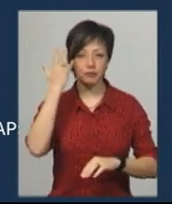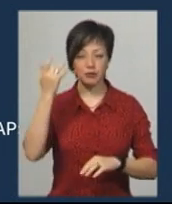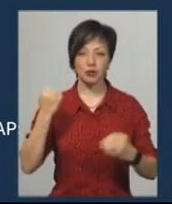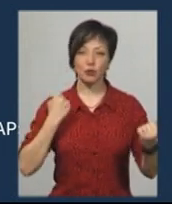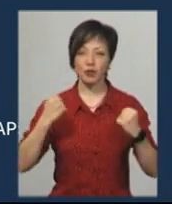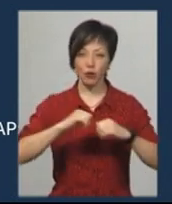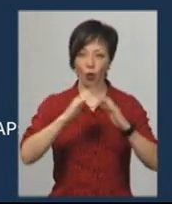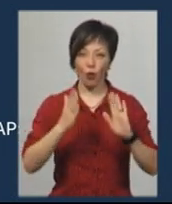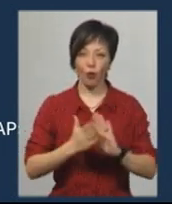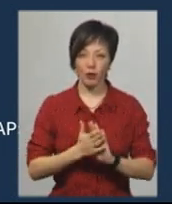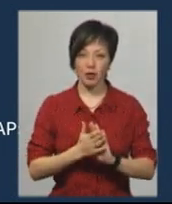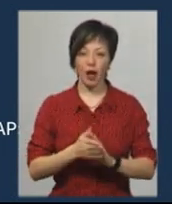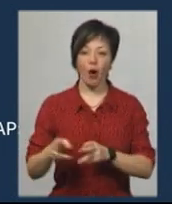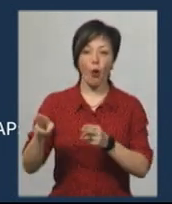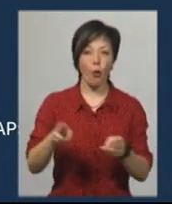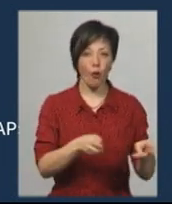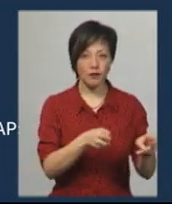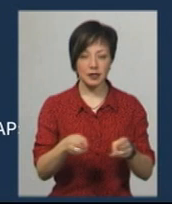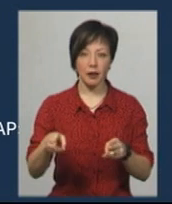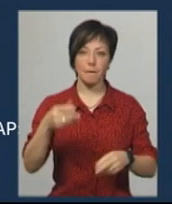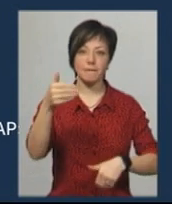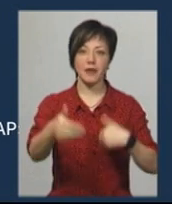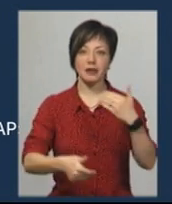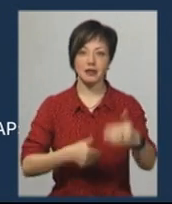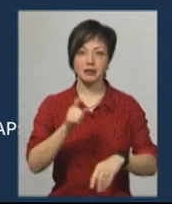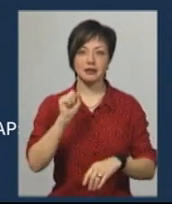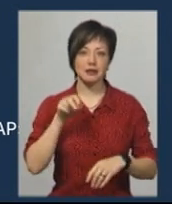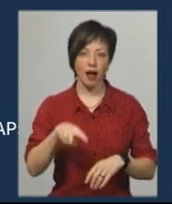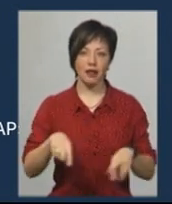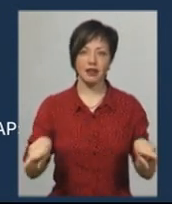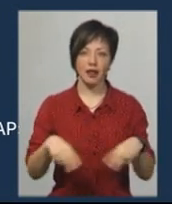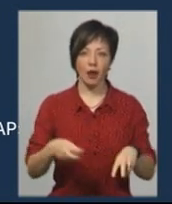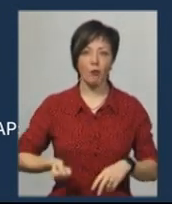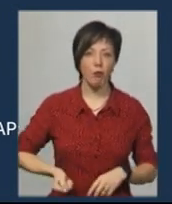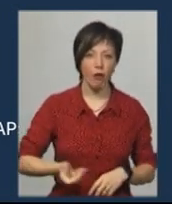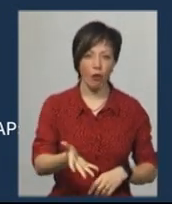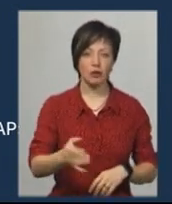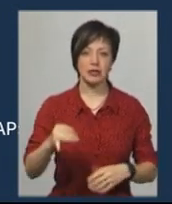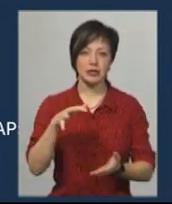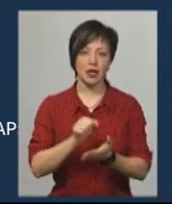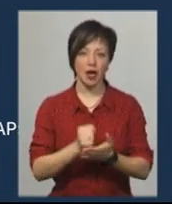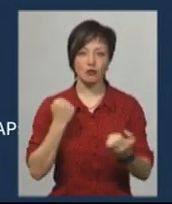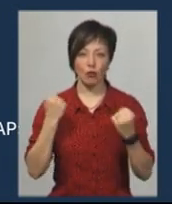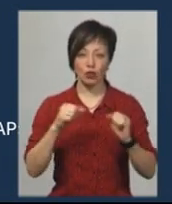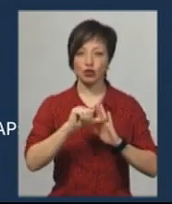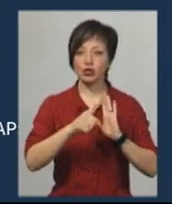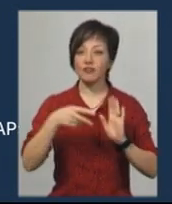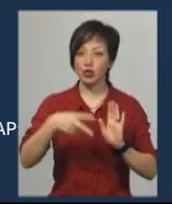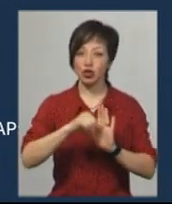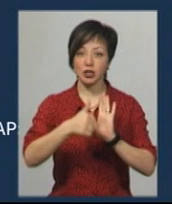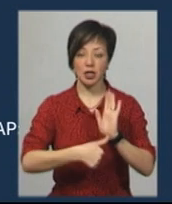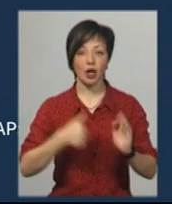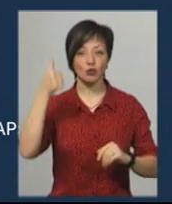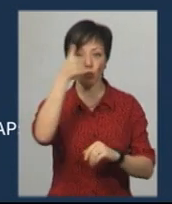з льодовою ковзинкою, сейном, залом для танців, боурінгом та залом для занять спорту. У 2016 році, в